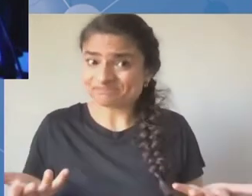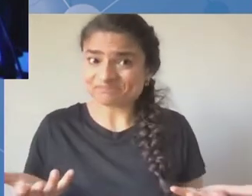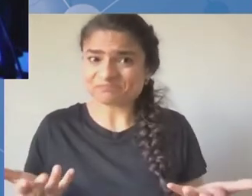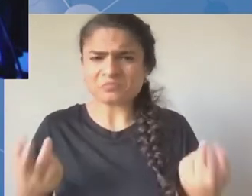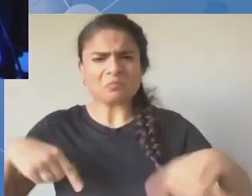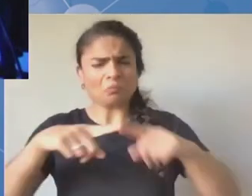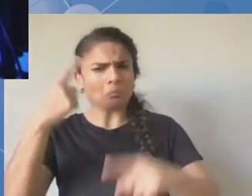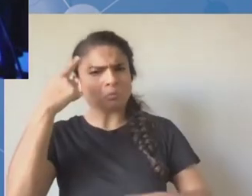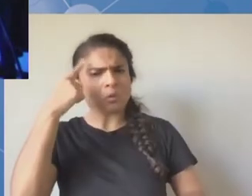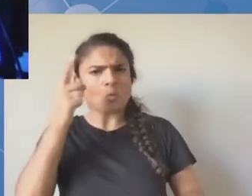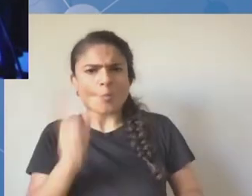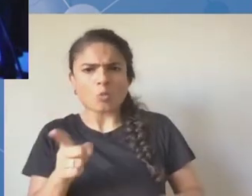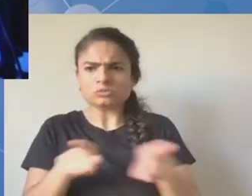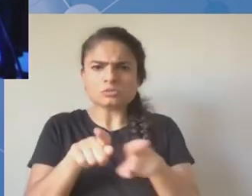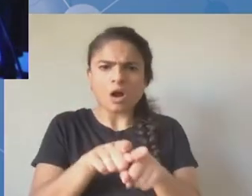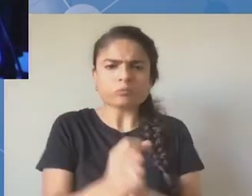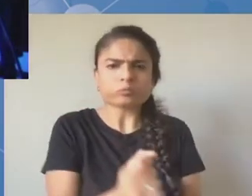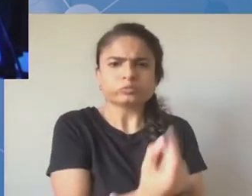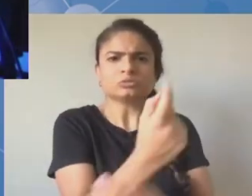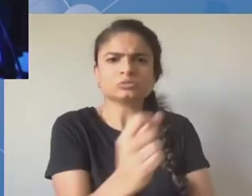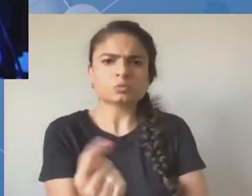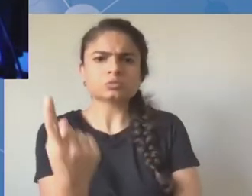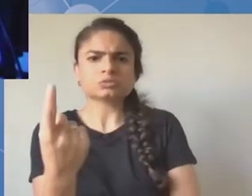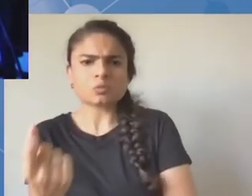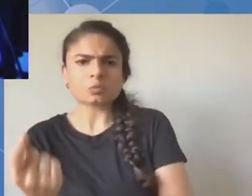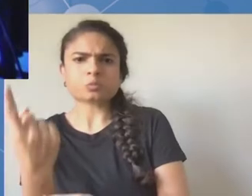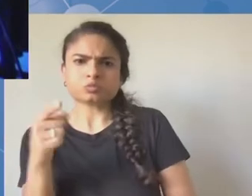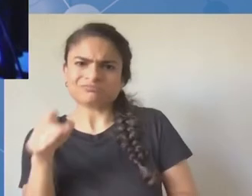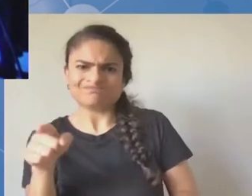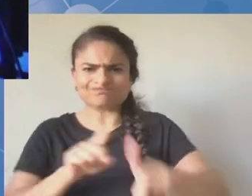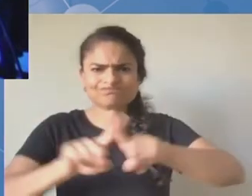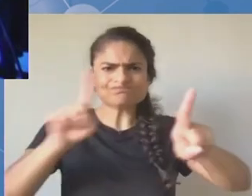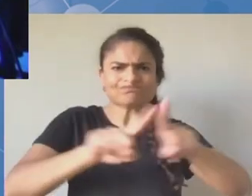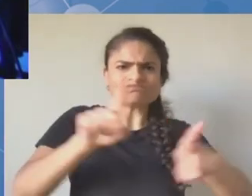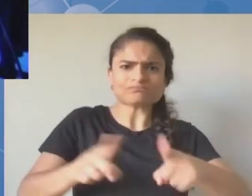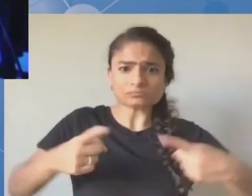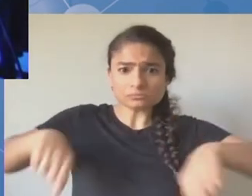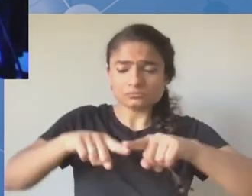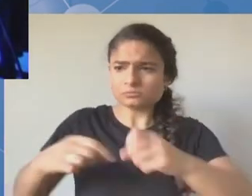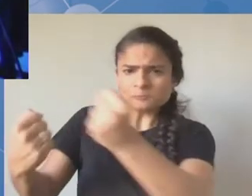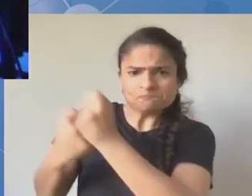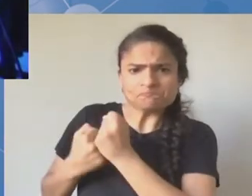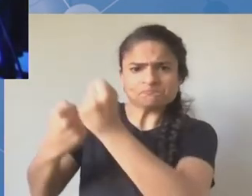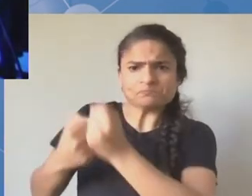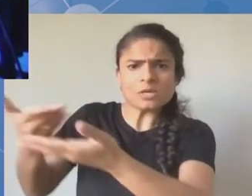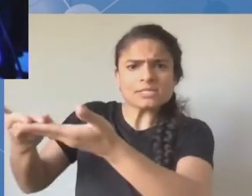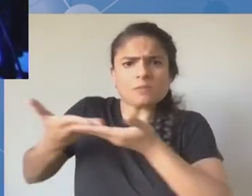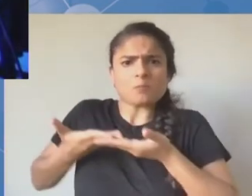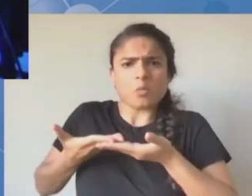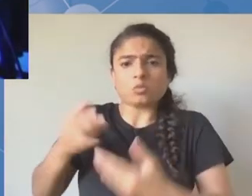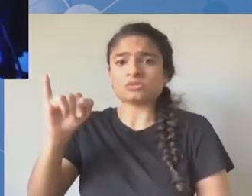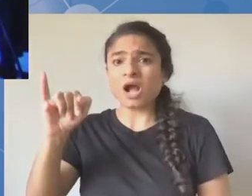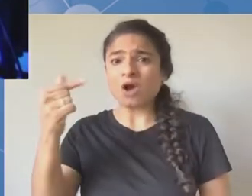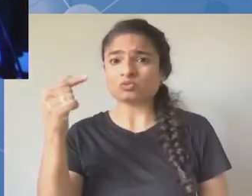Myślę, że być może potrzebne byłoby większe wsparcie ze strony sekretariatu IGF, jak również poszczególnych